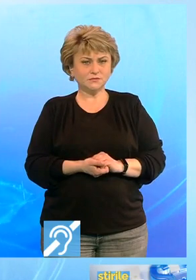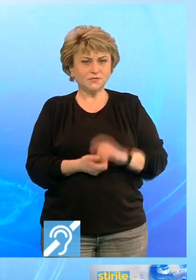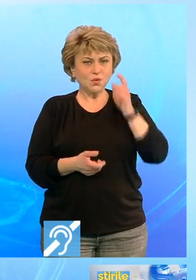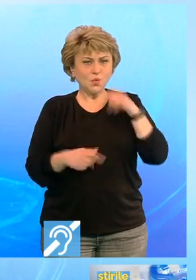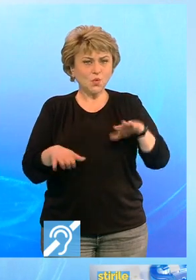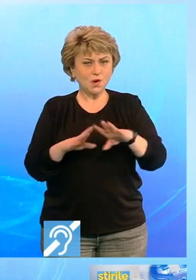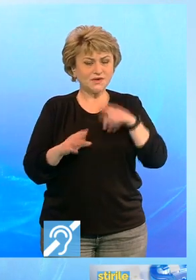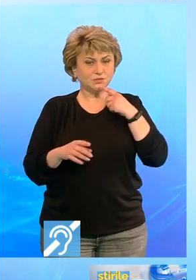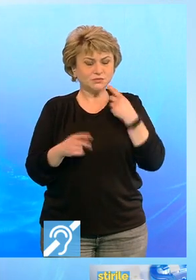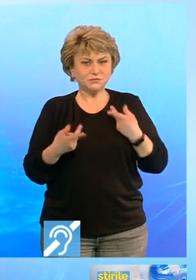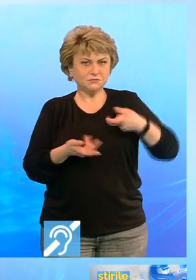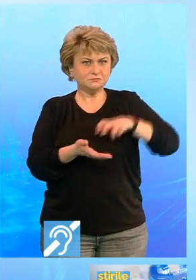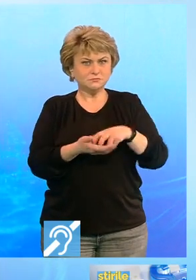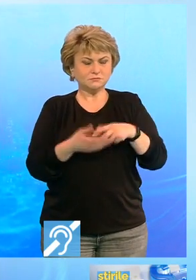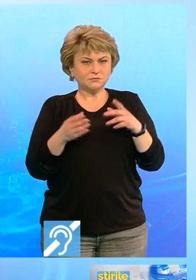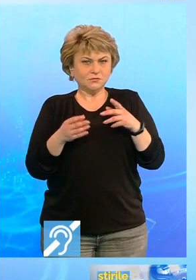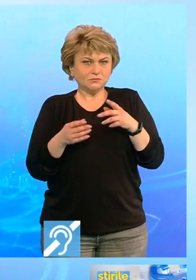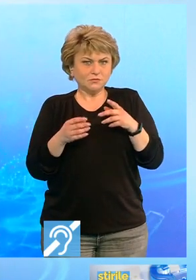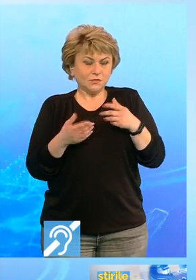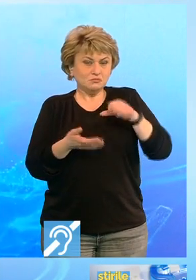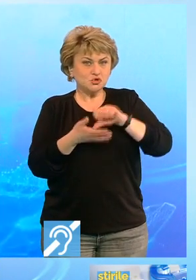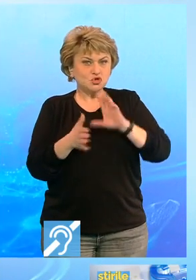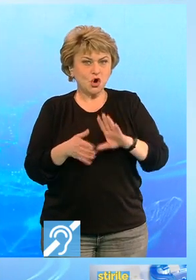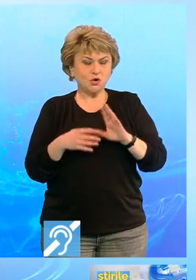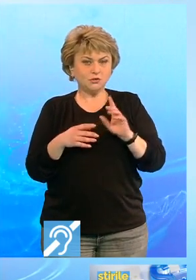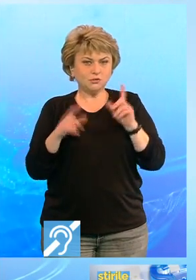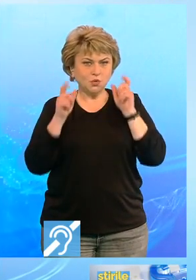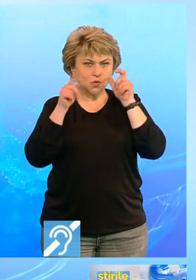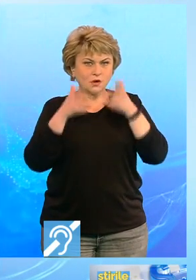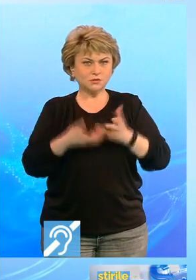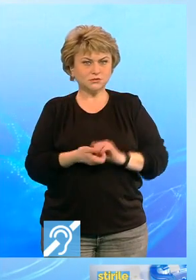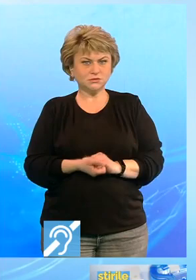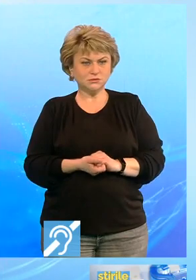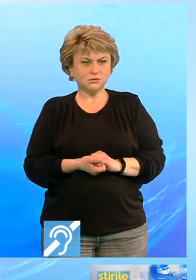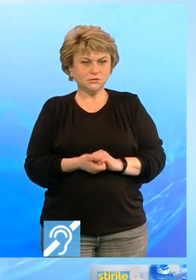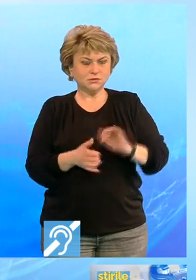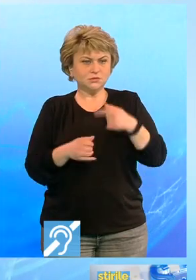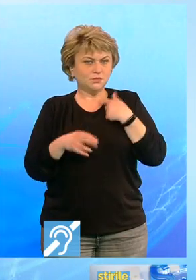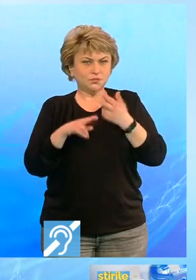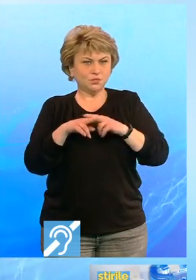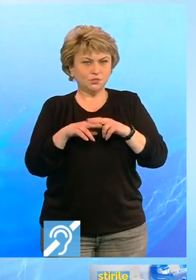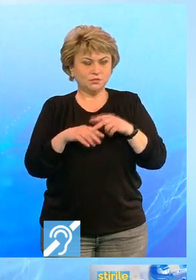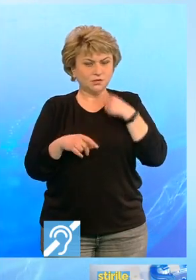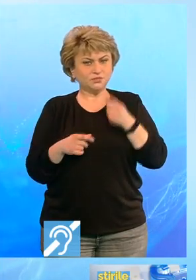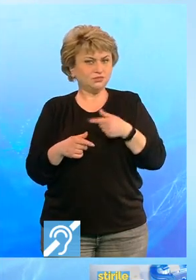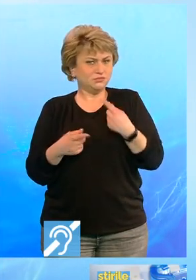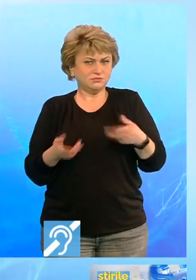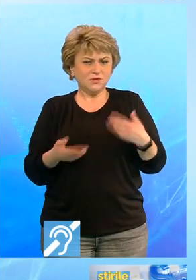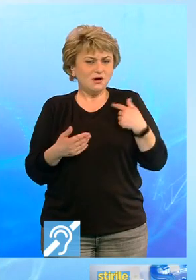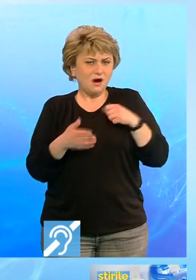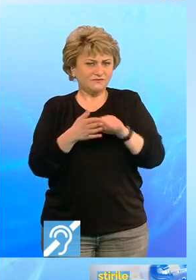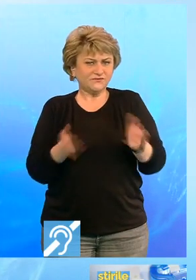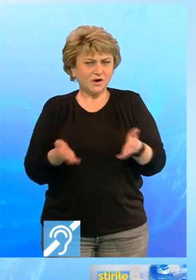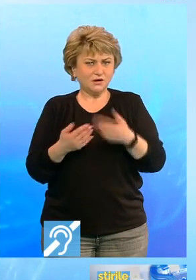Oamenii spun că s-au trezit în mijlocul infernului. Sunt în stare de joc. S-au auzit. S acestat. V-au evacuat cu scara?